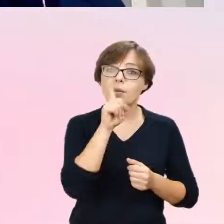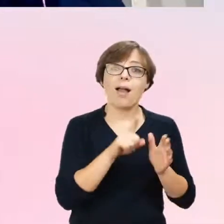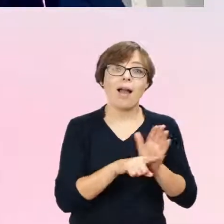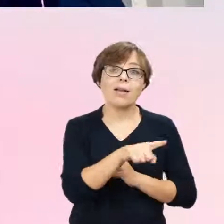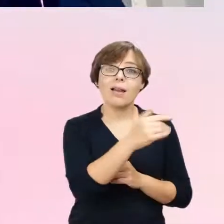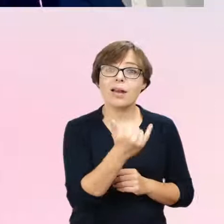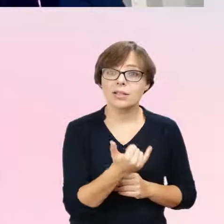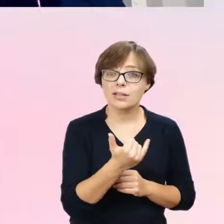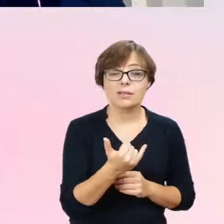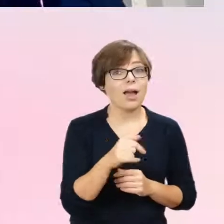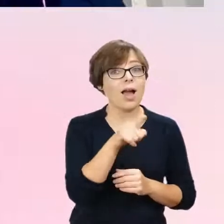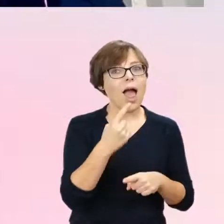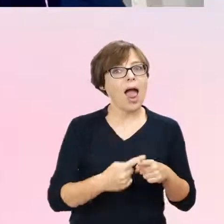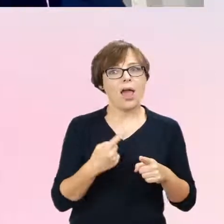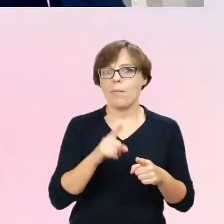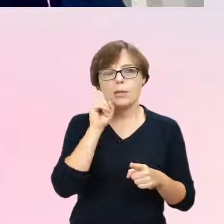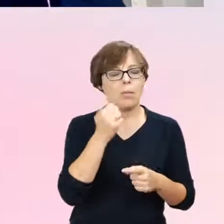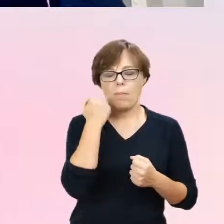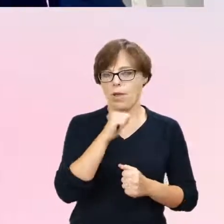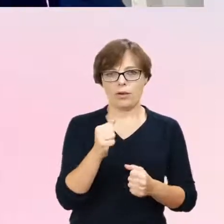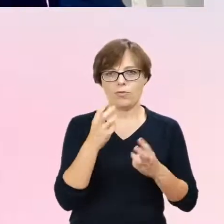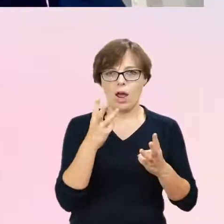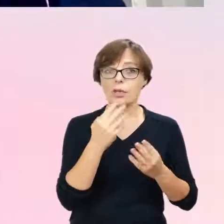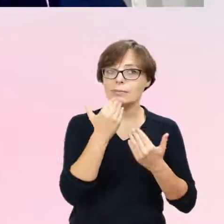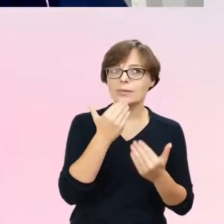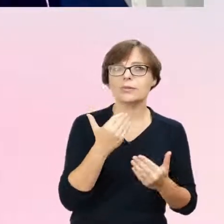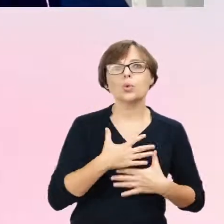wtedy był bardzo istotny element właśnie redukcji dysforii.